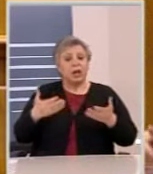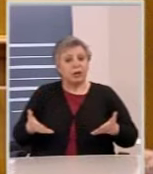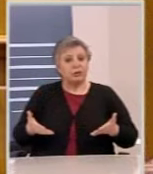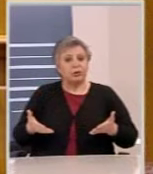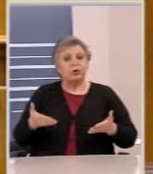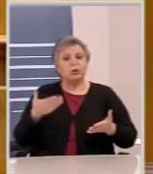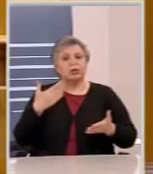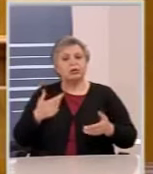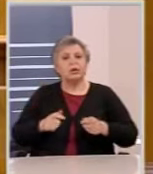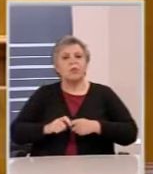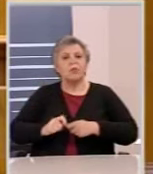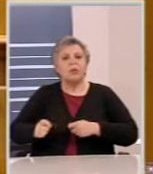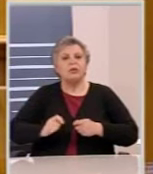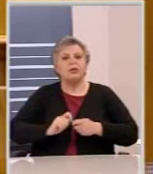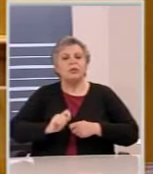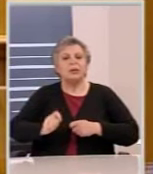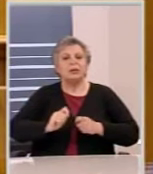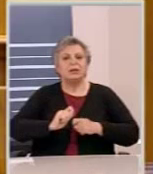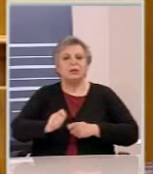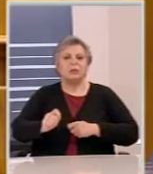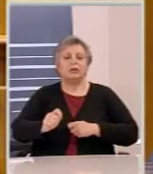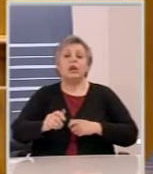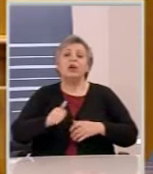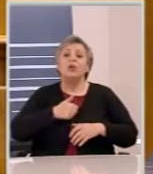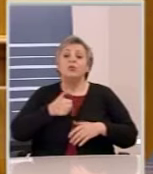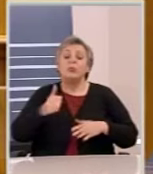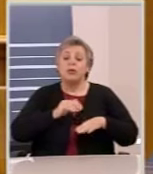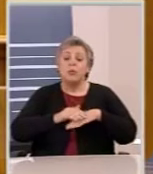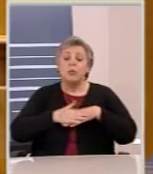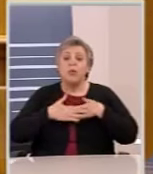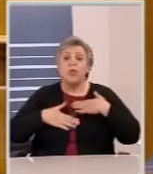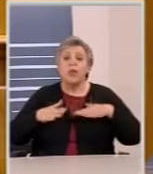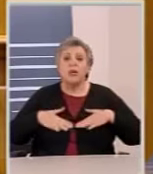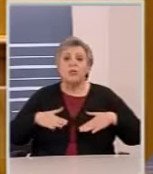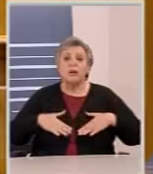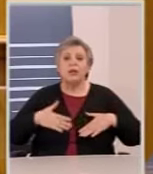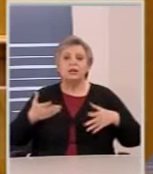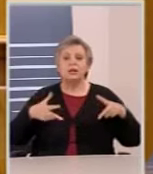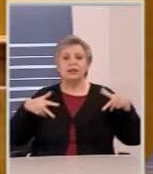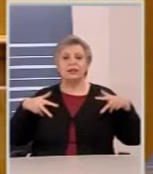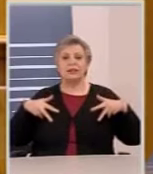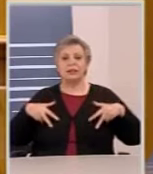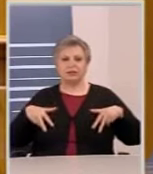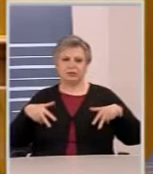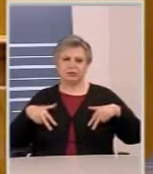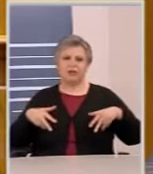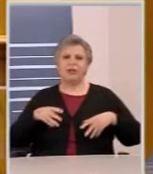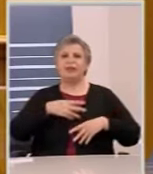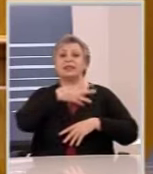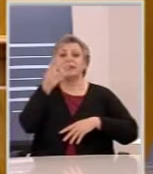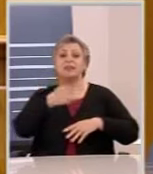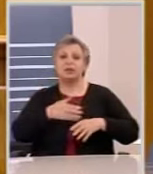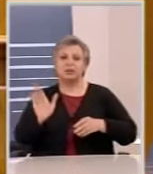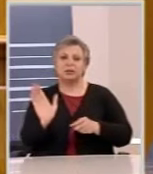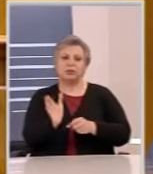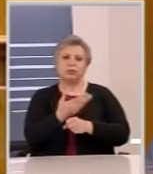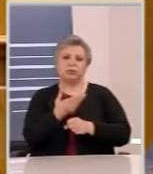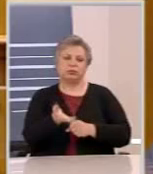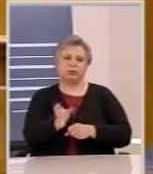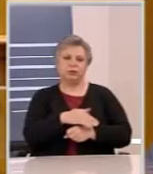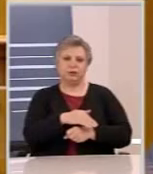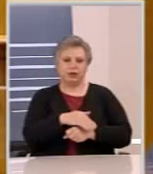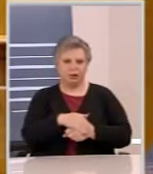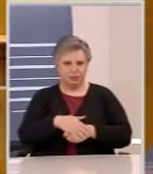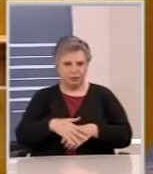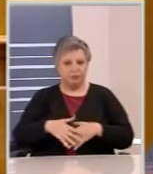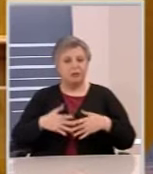αρκεί να μην είναι ο ΣΥΡΙΖΑ στην κυβέρνηση. Και όταν ξεσηκώθηκε κουρνιακτός από τα